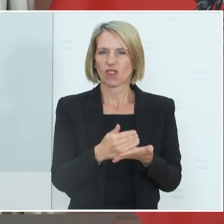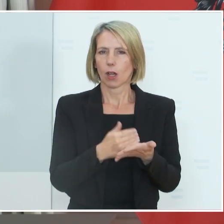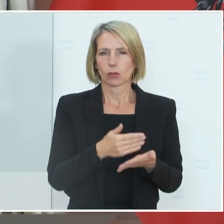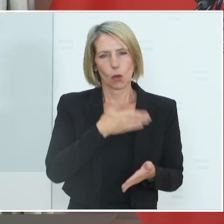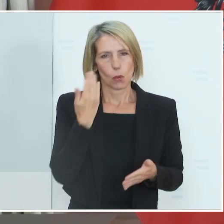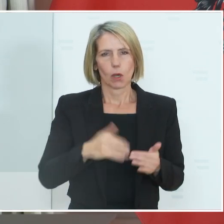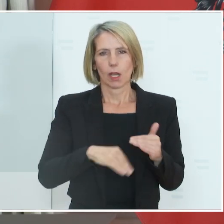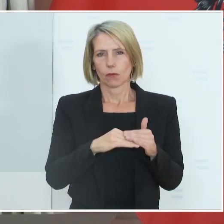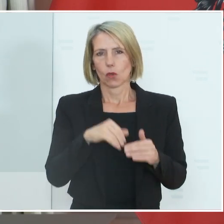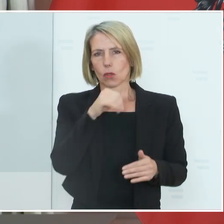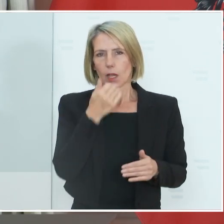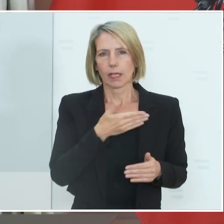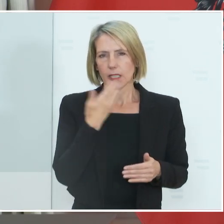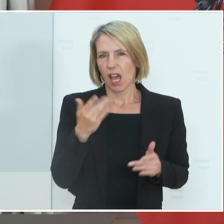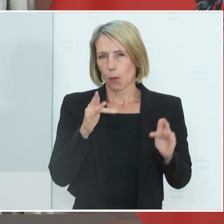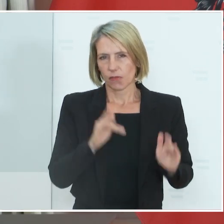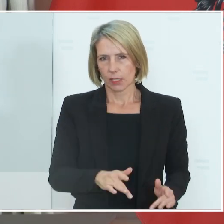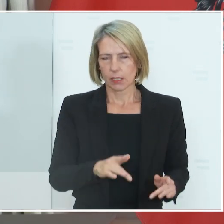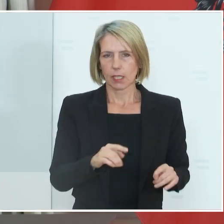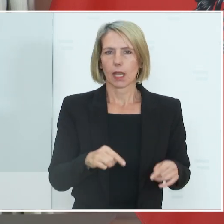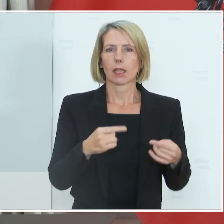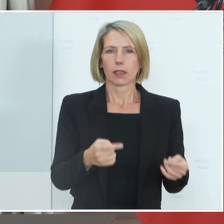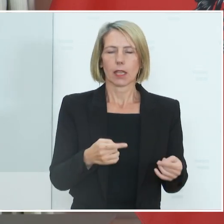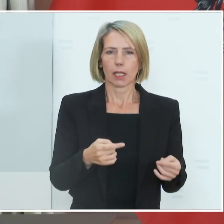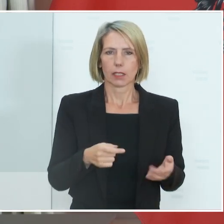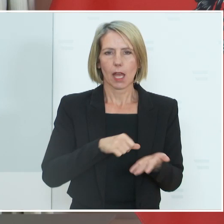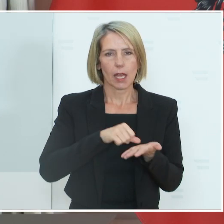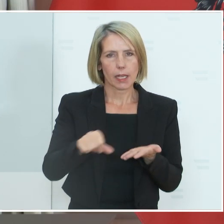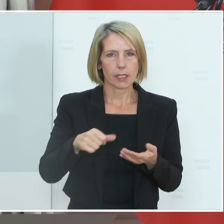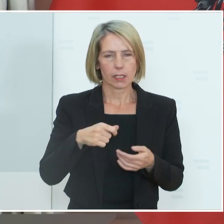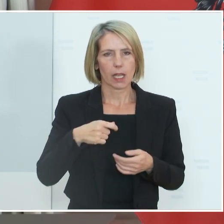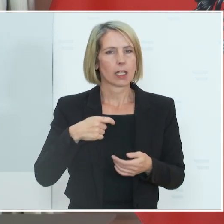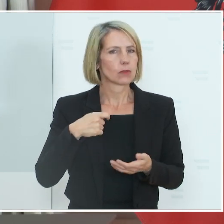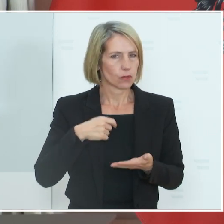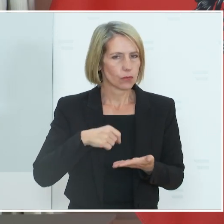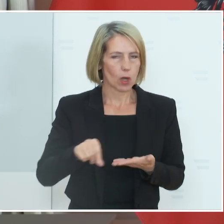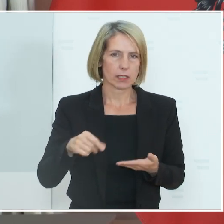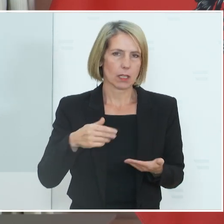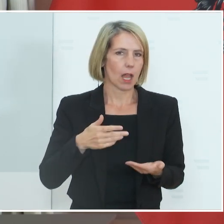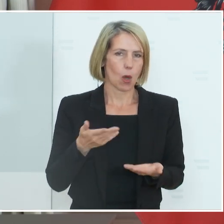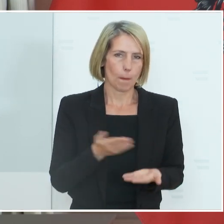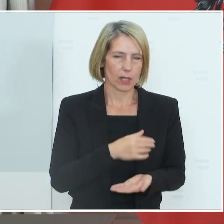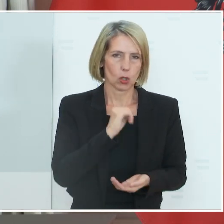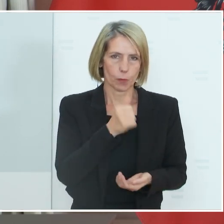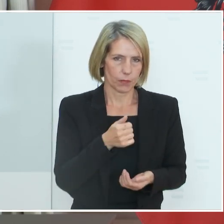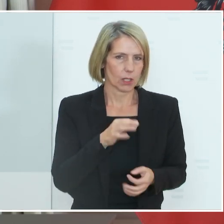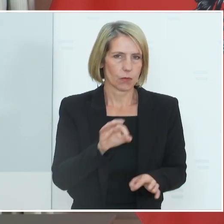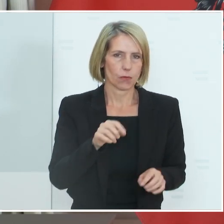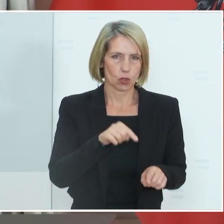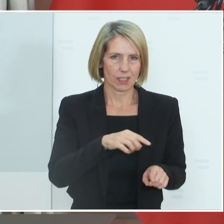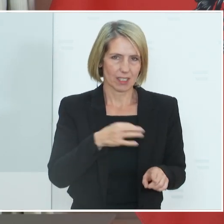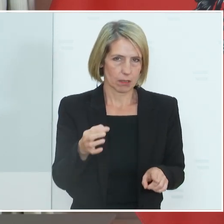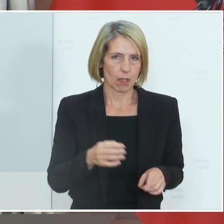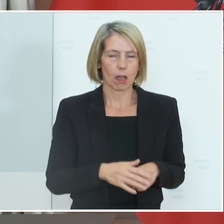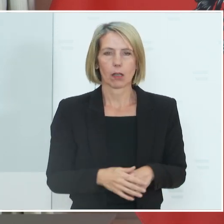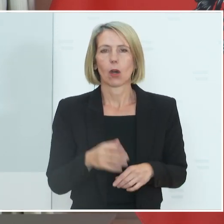eine Abwesenheit, die zum Entfall der Entgeltfortzahlung führt. Man bekommt also für diesen Tag oder für diese Zeit kein Entgelt. Und